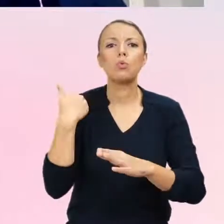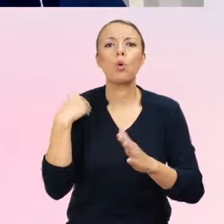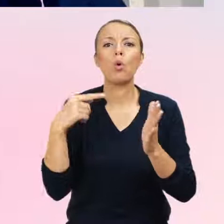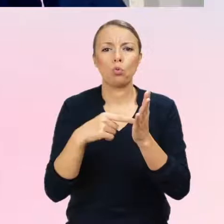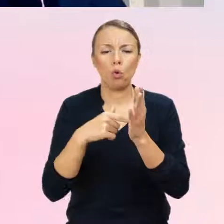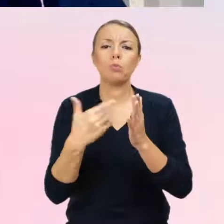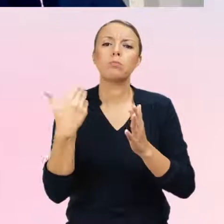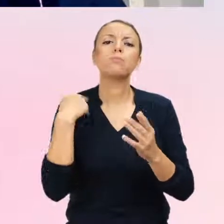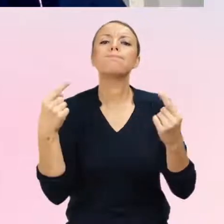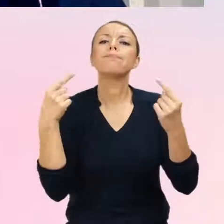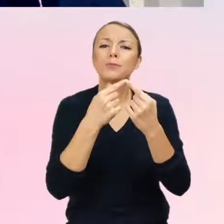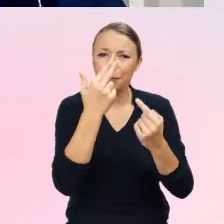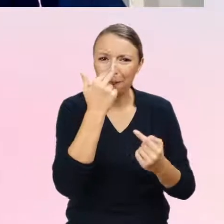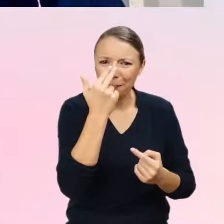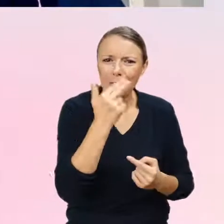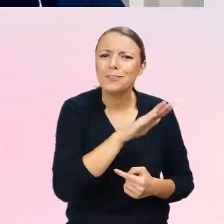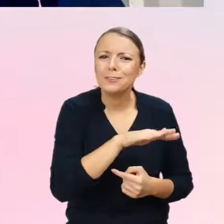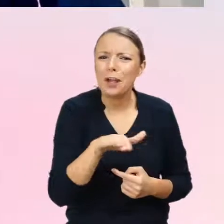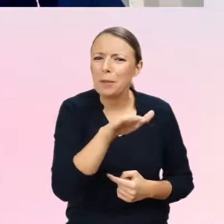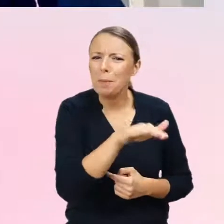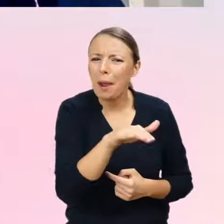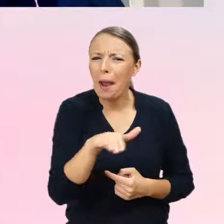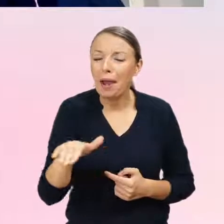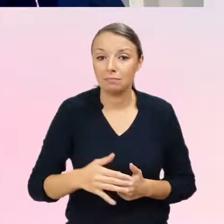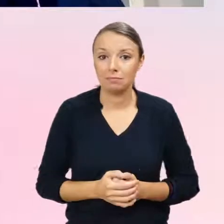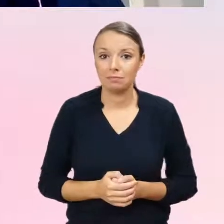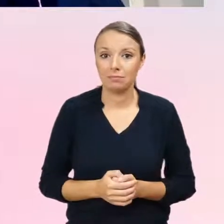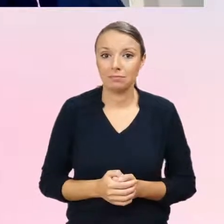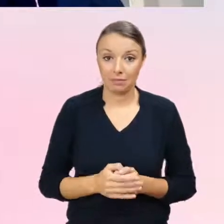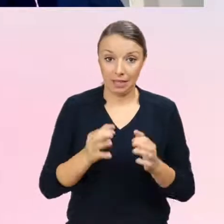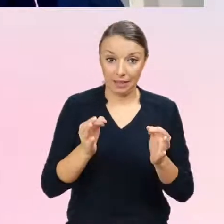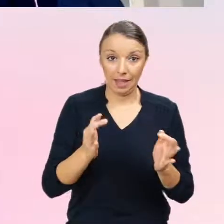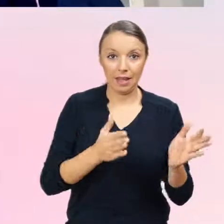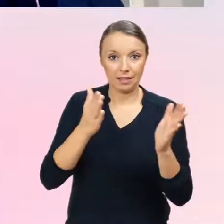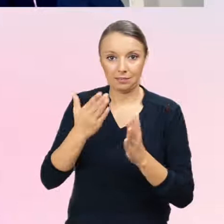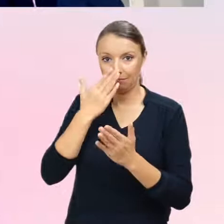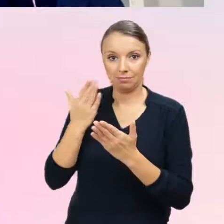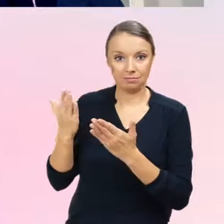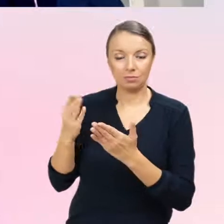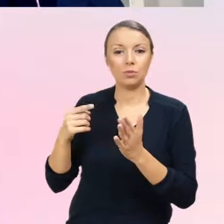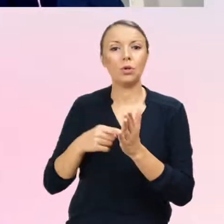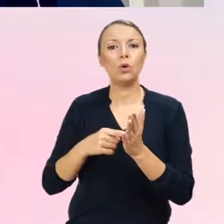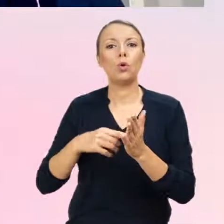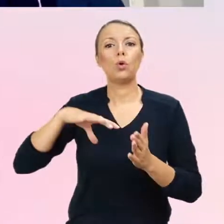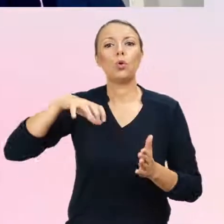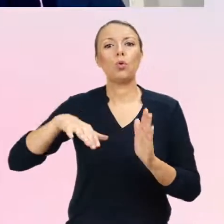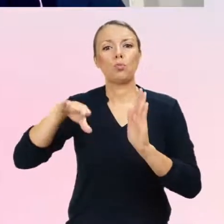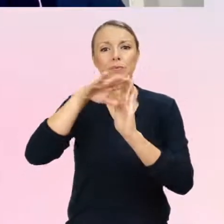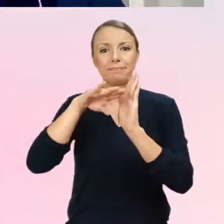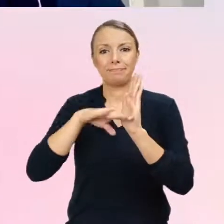dzieci, a tutaj mamy już klasyfikację odnoszącą się do